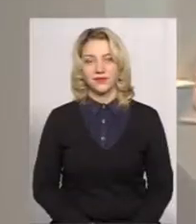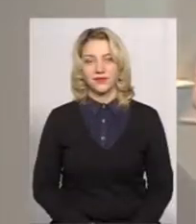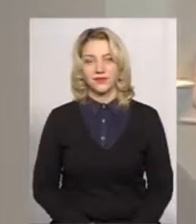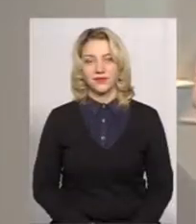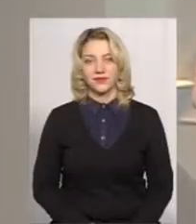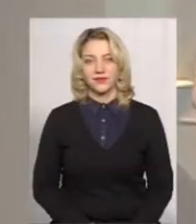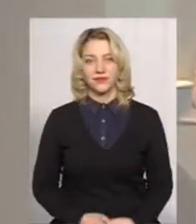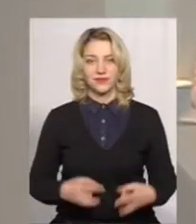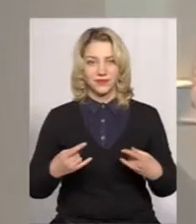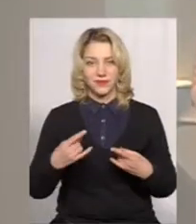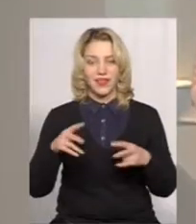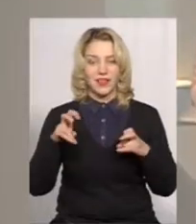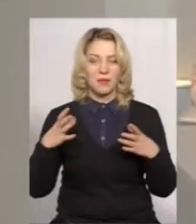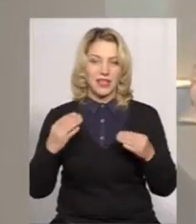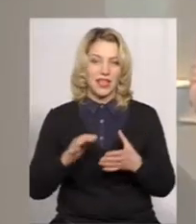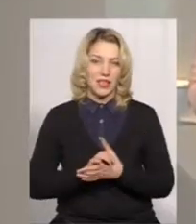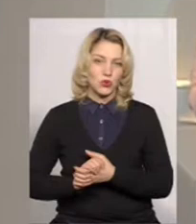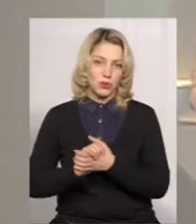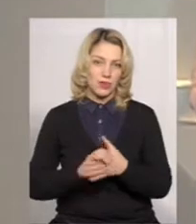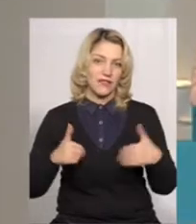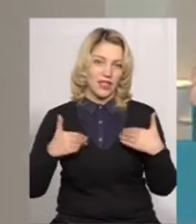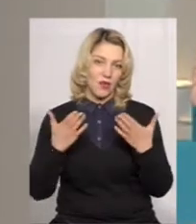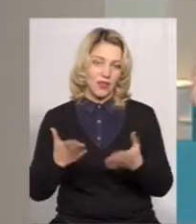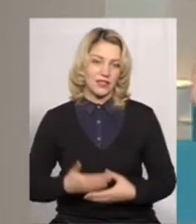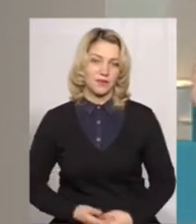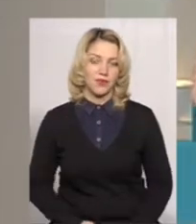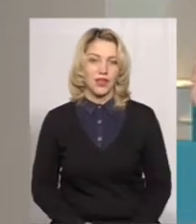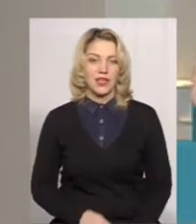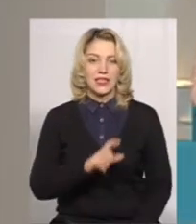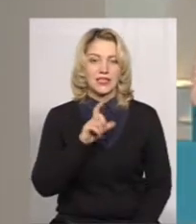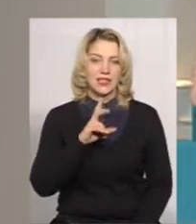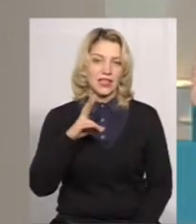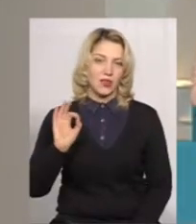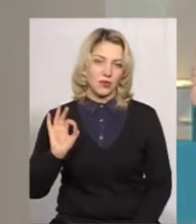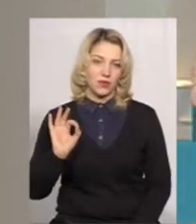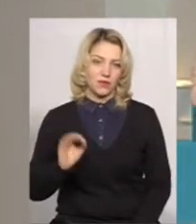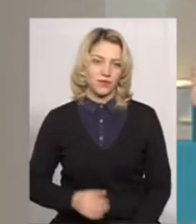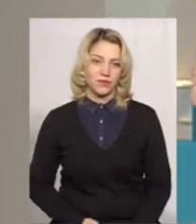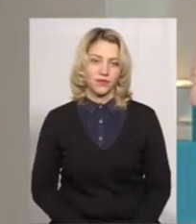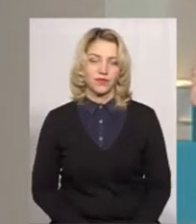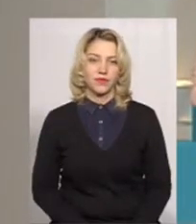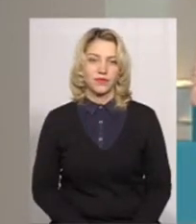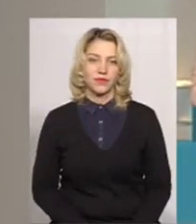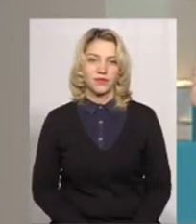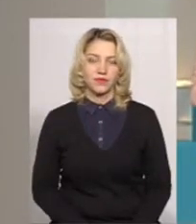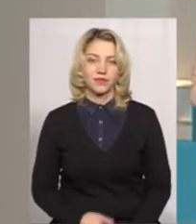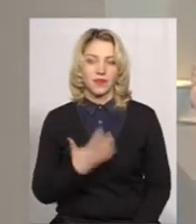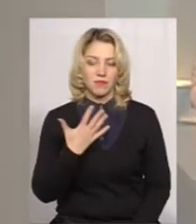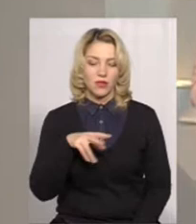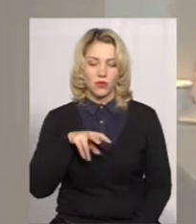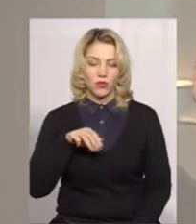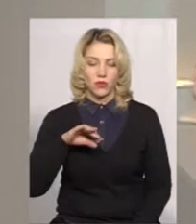В ефірі тема дня на Суспільному. Вітаю вас. Зовнішнє незалежне оцінювання. 5